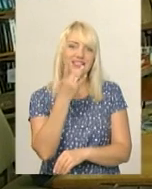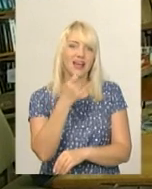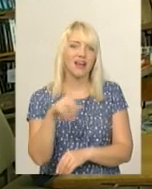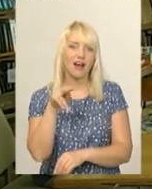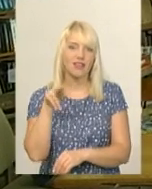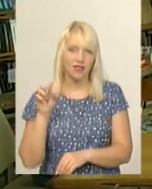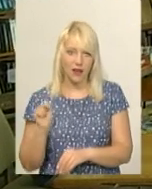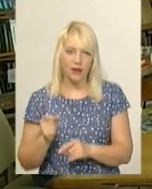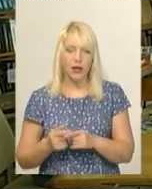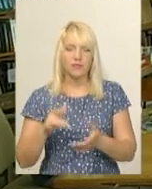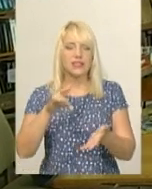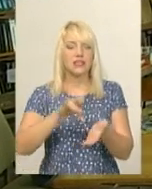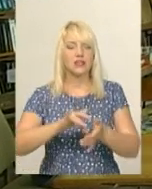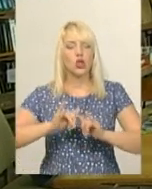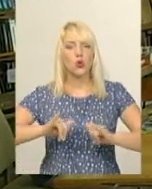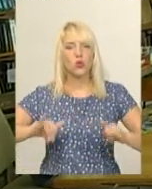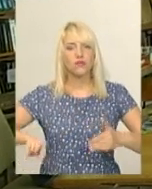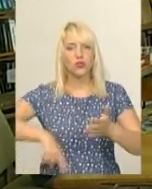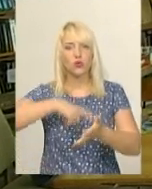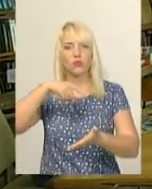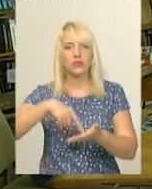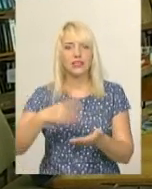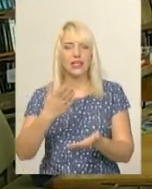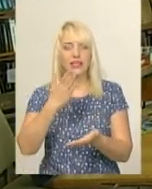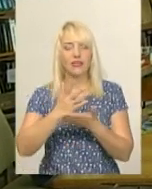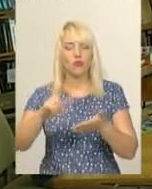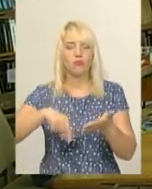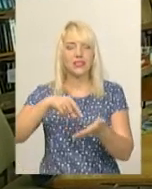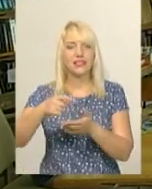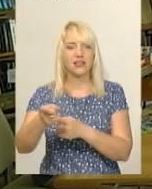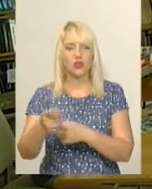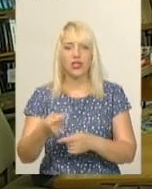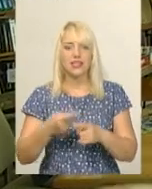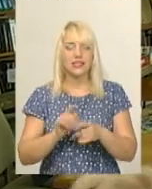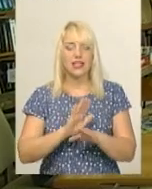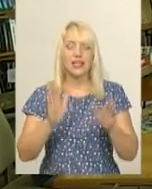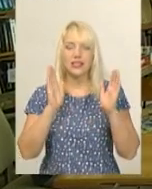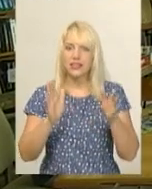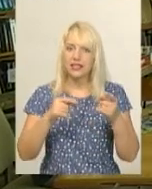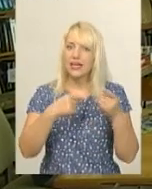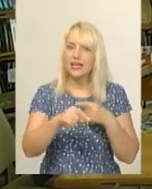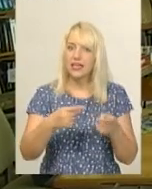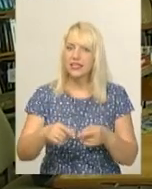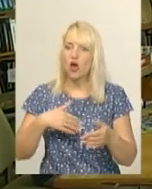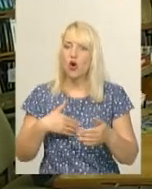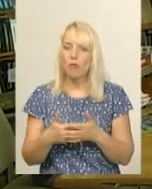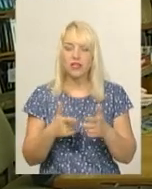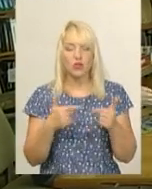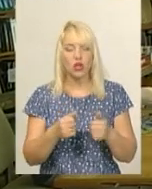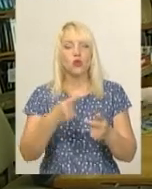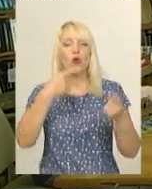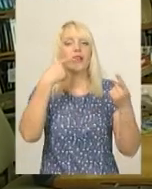молодіжний центр розвитку міст, який знаходиться в місті Тернополь. Тобто це не тільки різні громадські організації, але й різні міста долучаються до